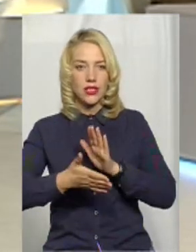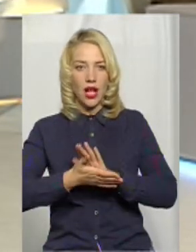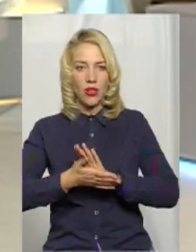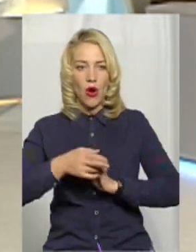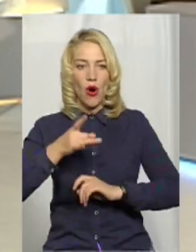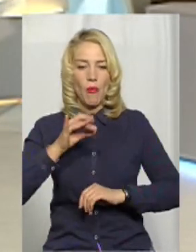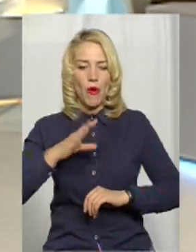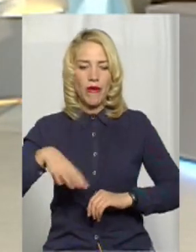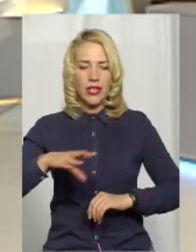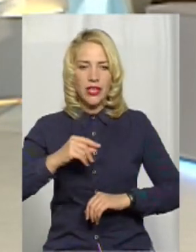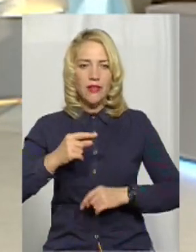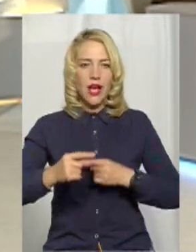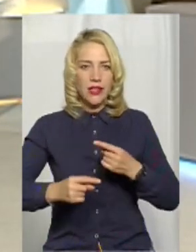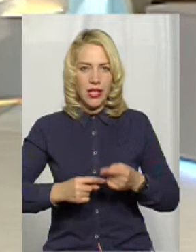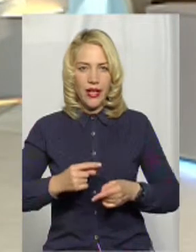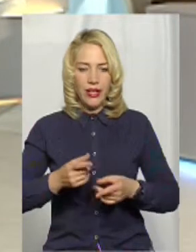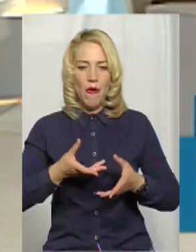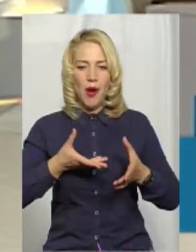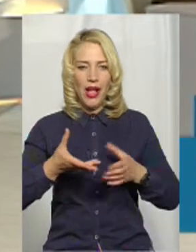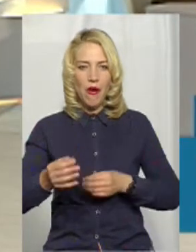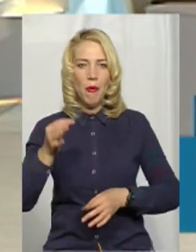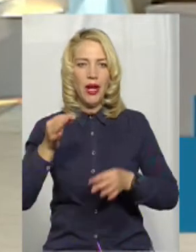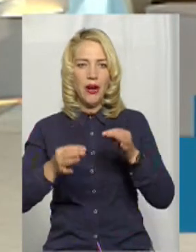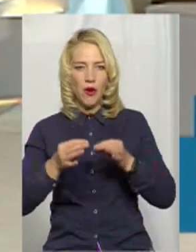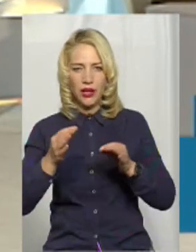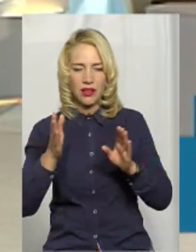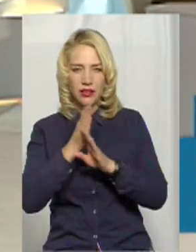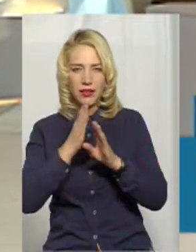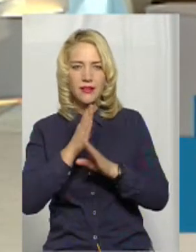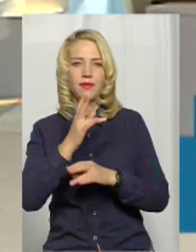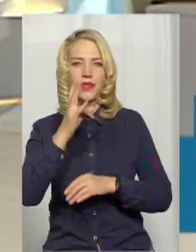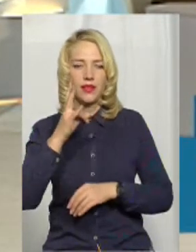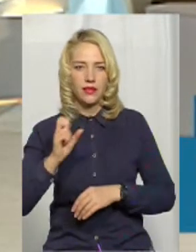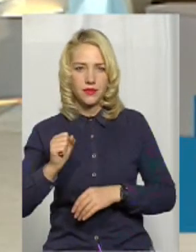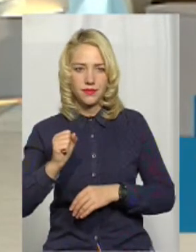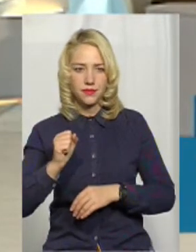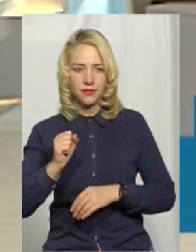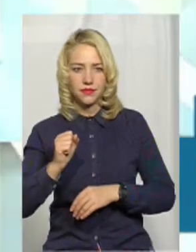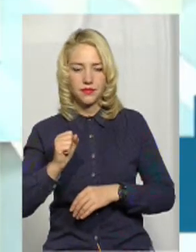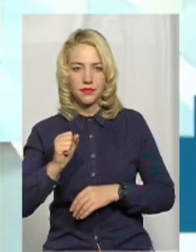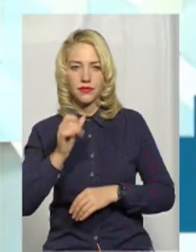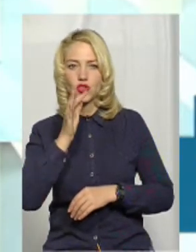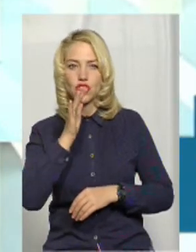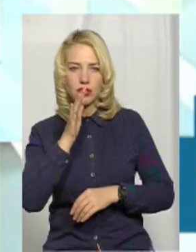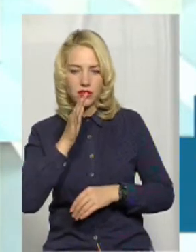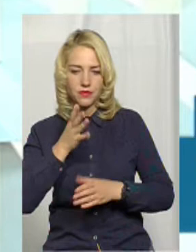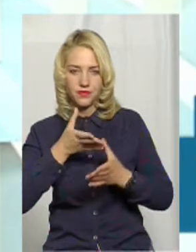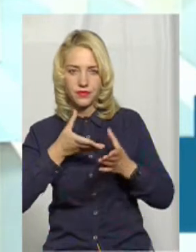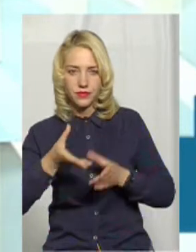наслідки впливу природніх факторів, впливу часу,